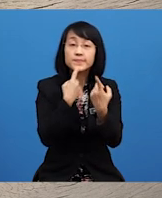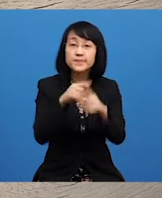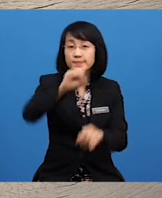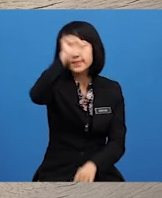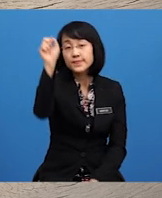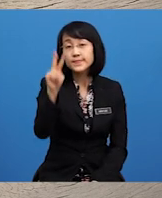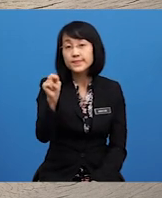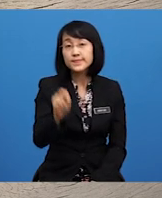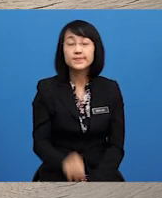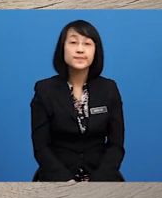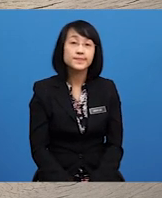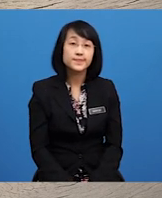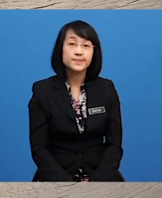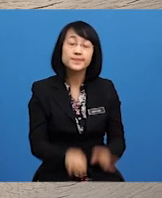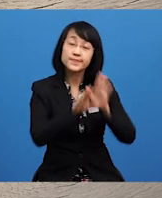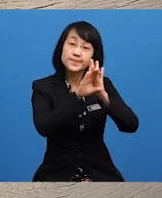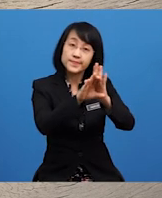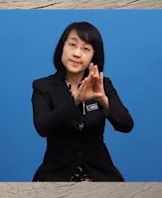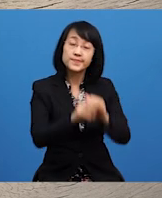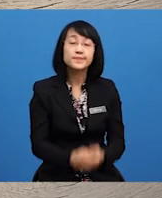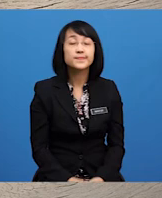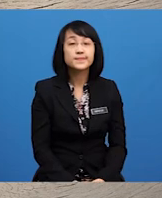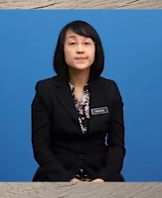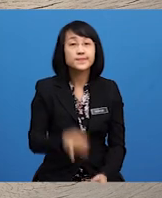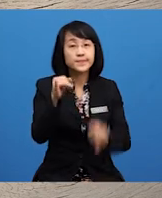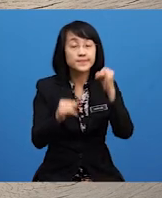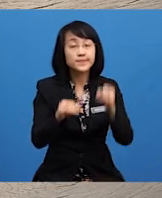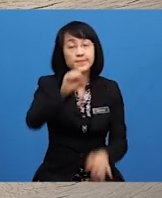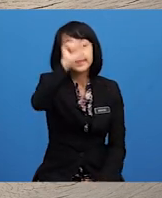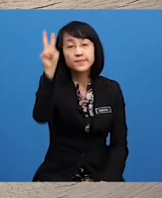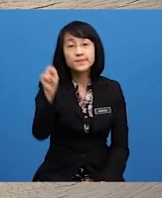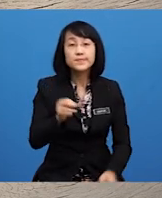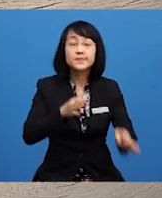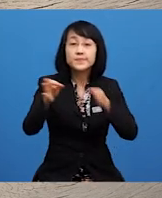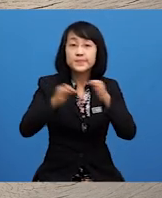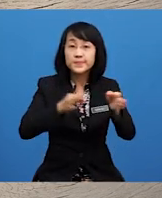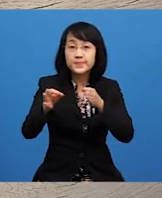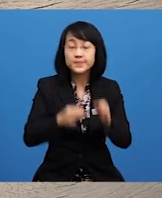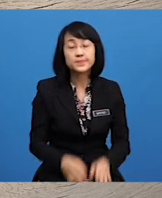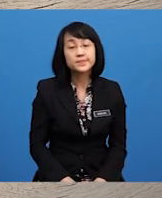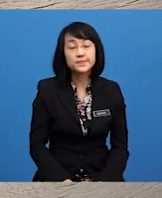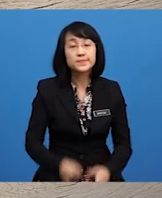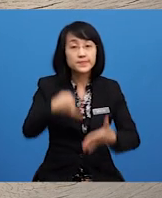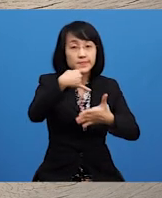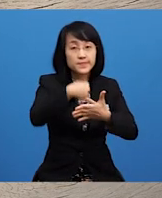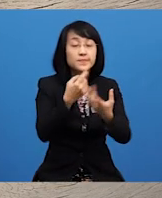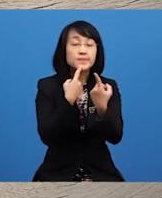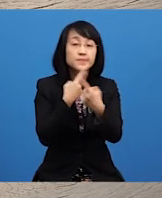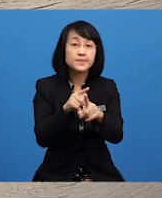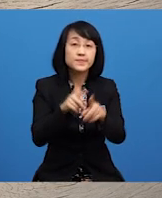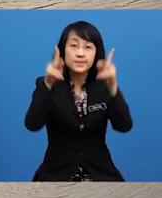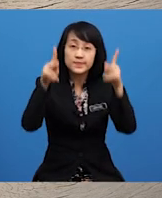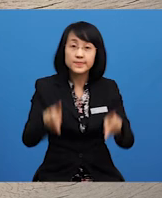Contoh Jika Soalan Huraikan Maka Isi Jawapan Pelajar